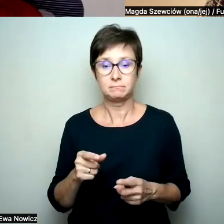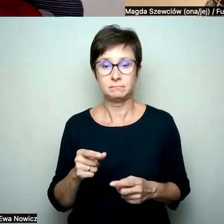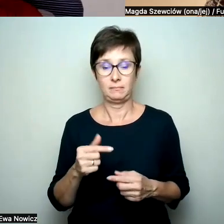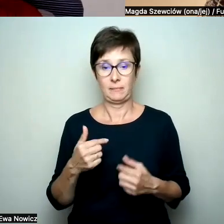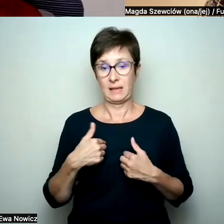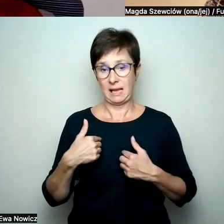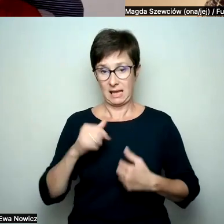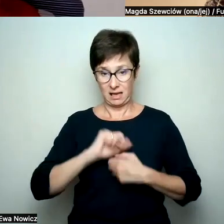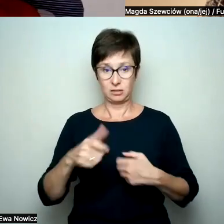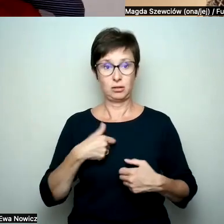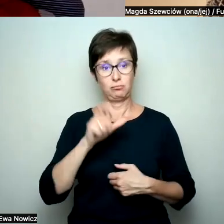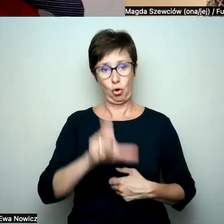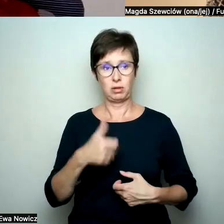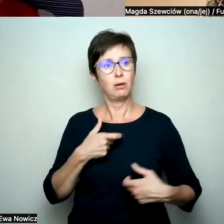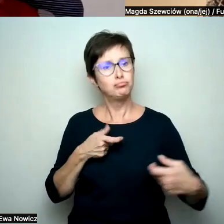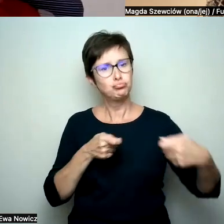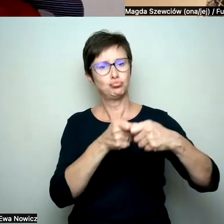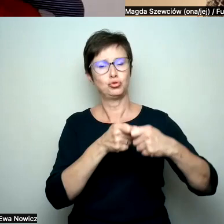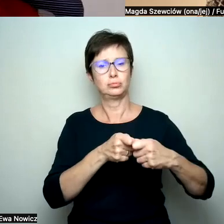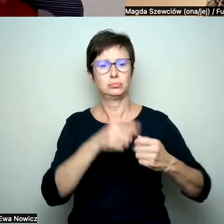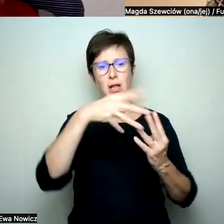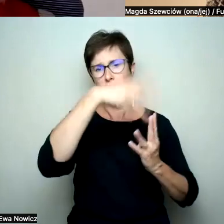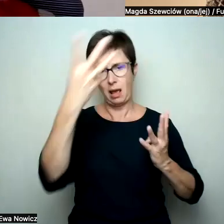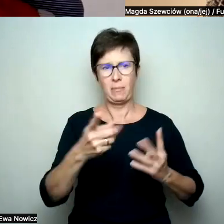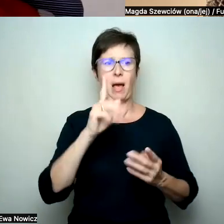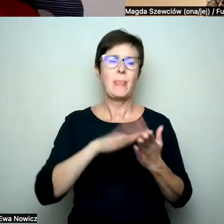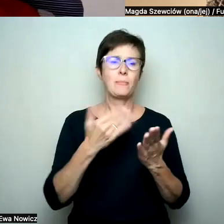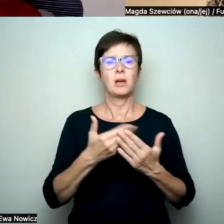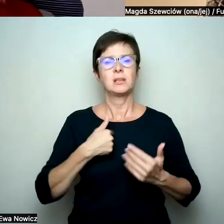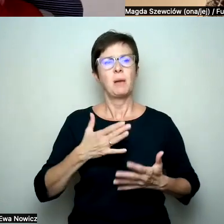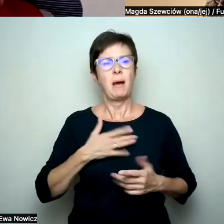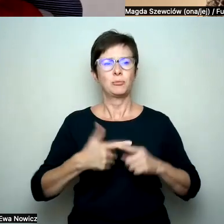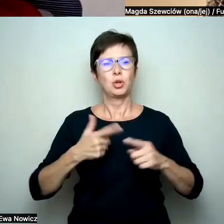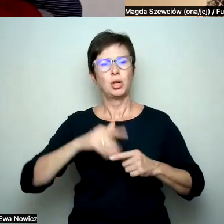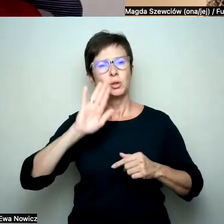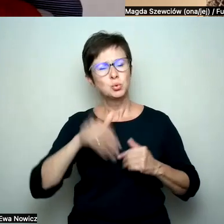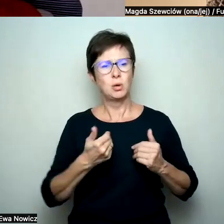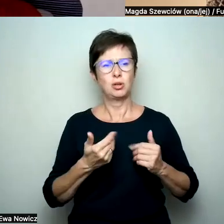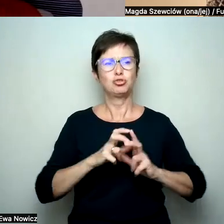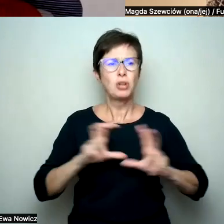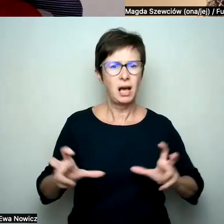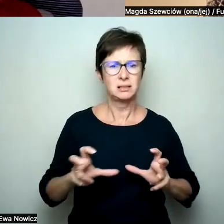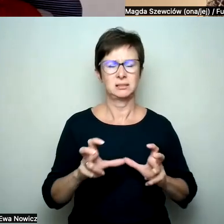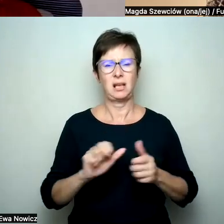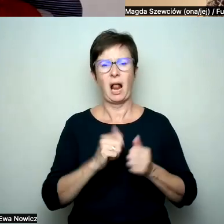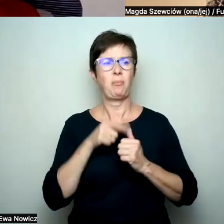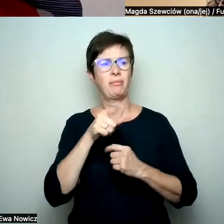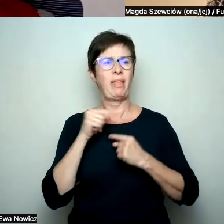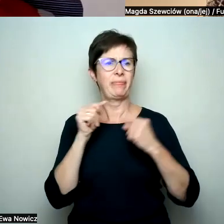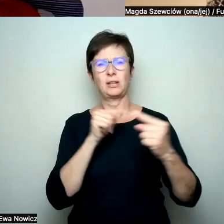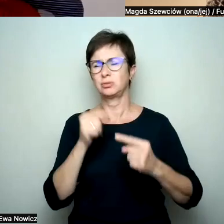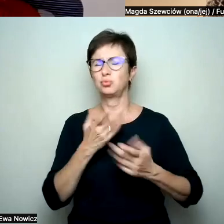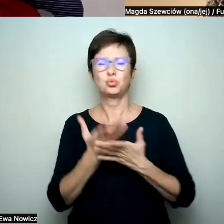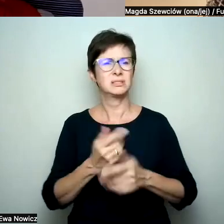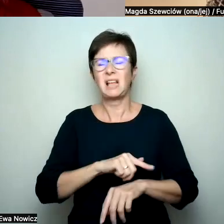osobami sojuszniczymi, ale na przykład mamy gorszy moment w życiu albo jednak okazało się, że ta dyskusja trwa zbyt